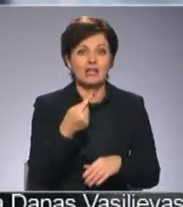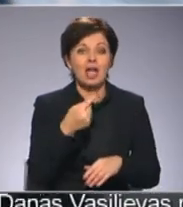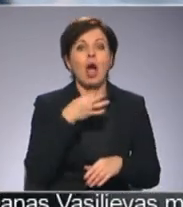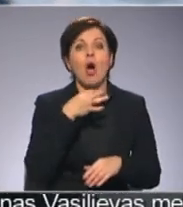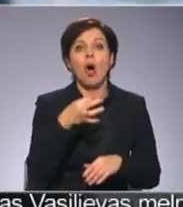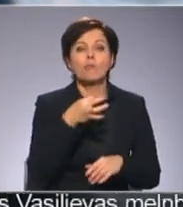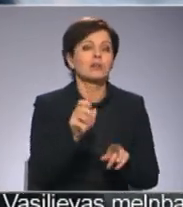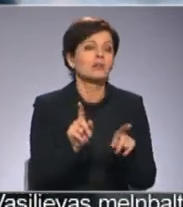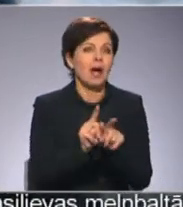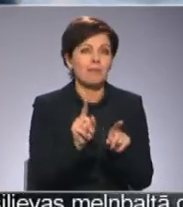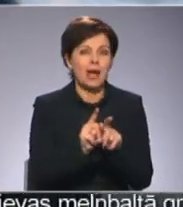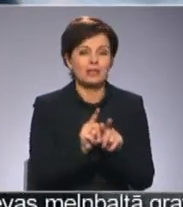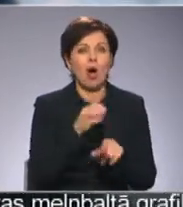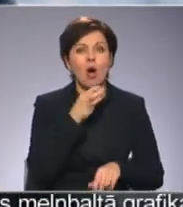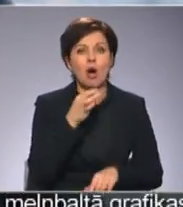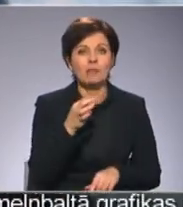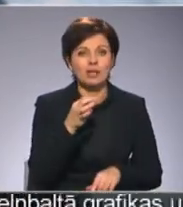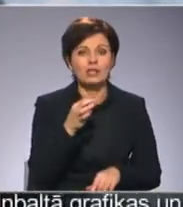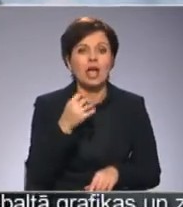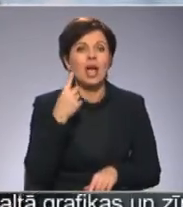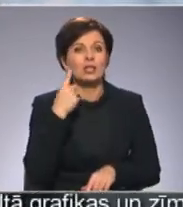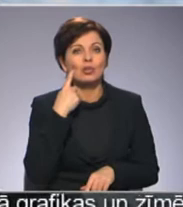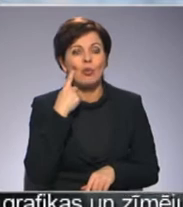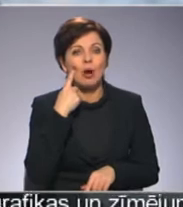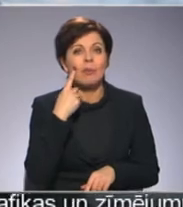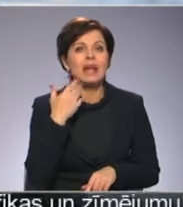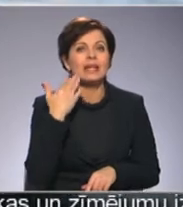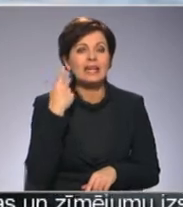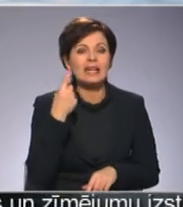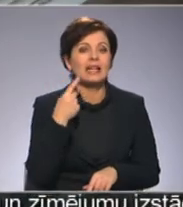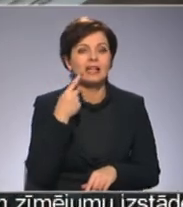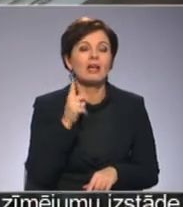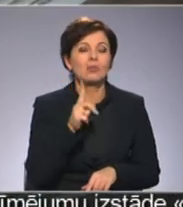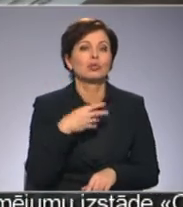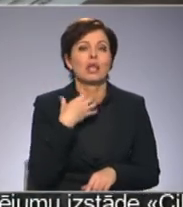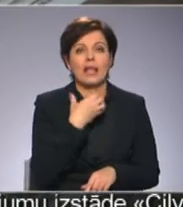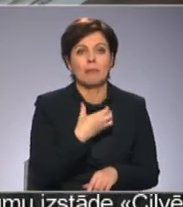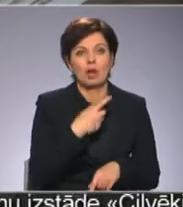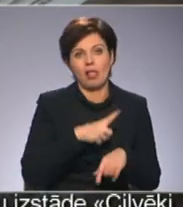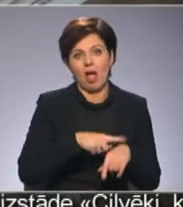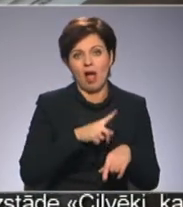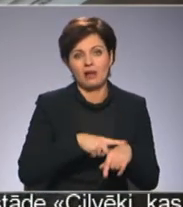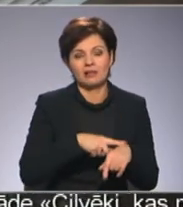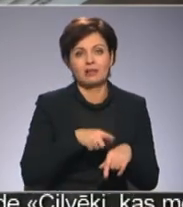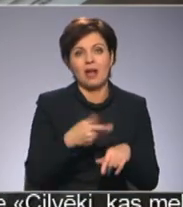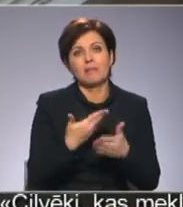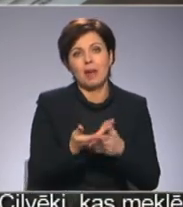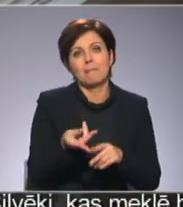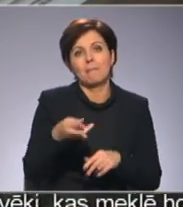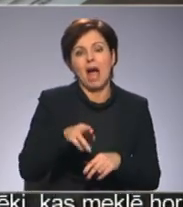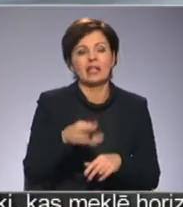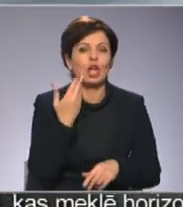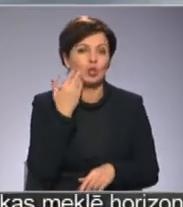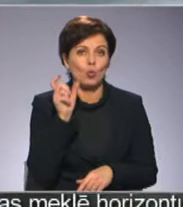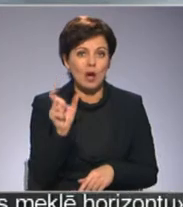operas? Vienalga pie operas. Es domāju, ka tas ilgi, nepieciešams būs ilgs laiks, lai mainītu nosaukumu.